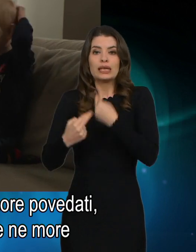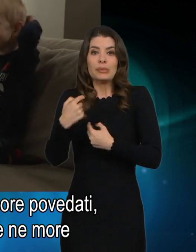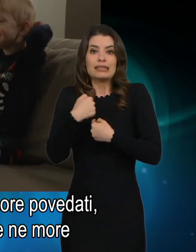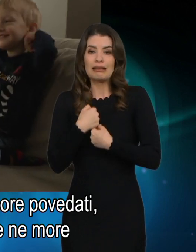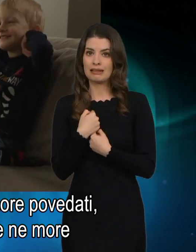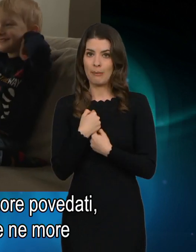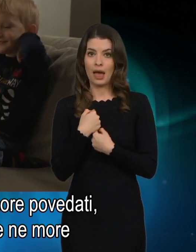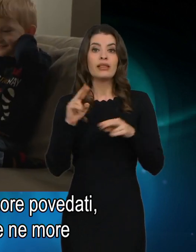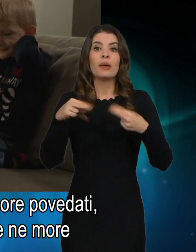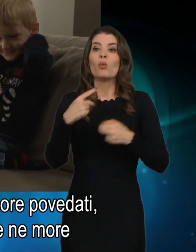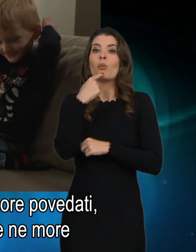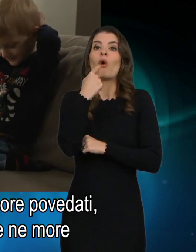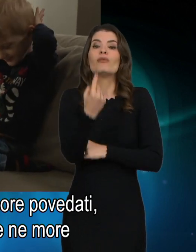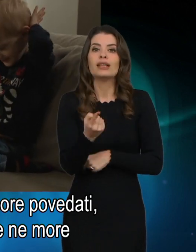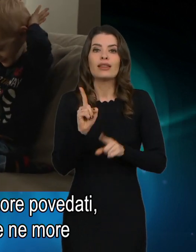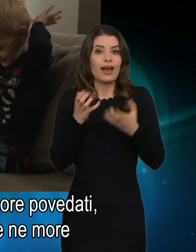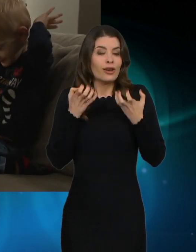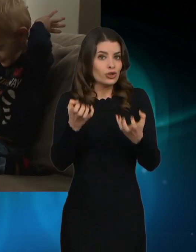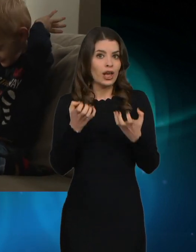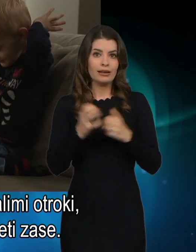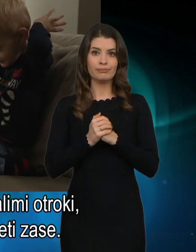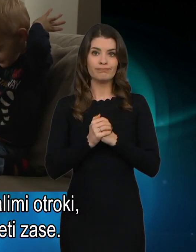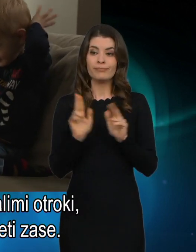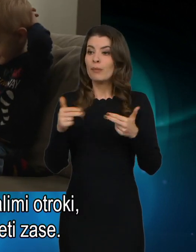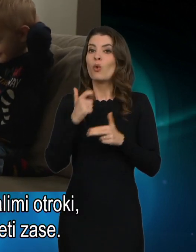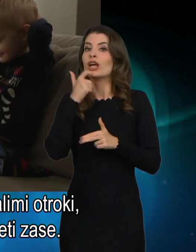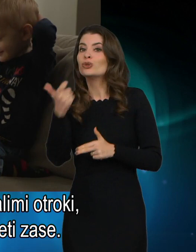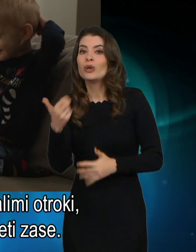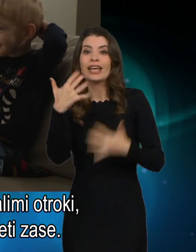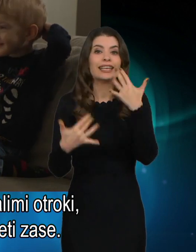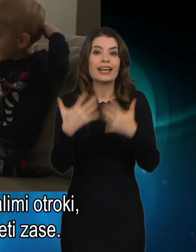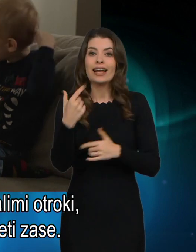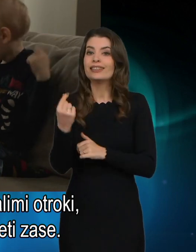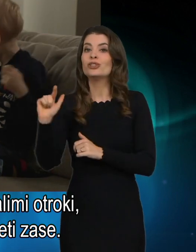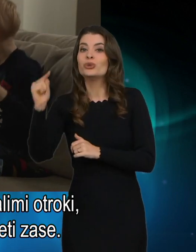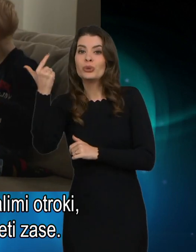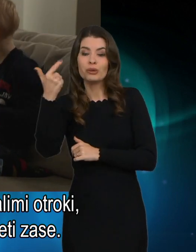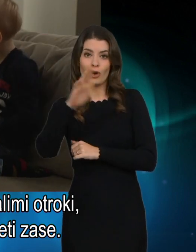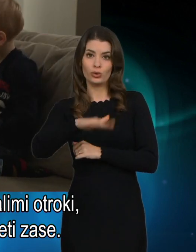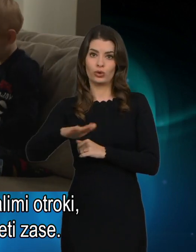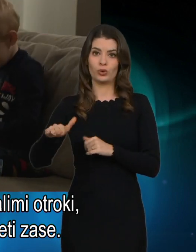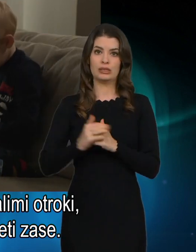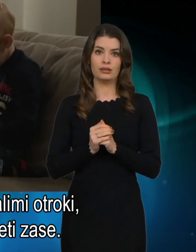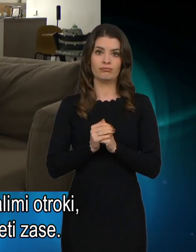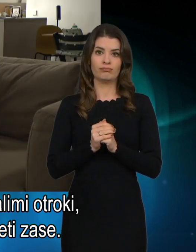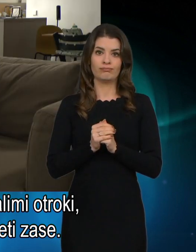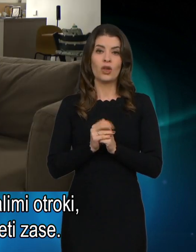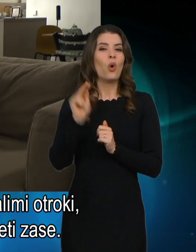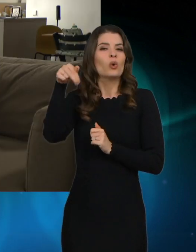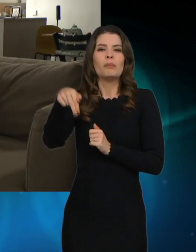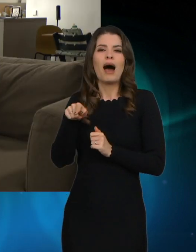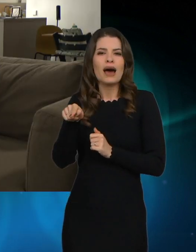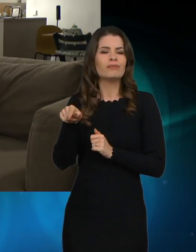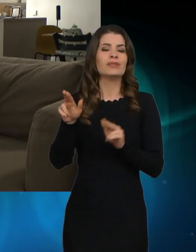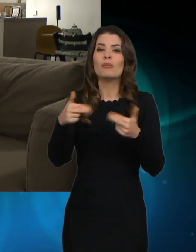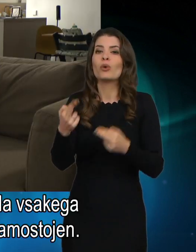povedati, kaj bi rad imel, da se ne more na igrišču igrati z ostalimi otroci, da ne more poskrbeti